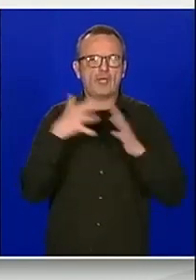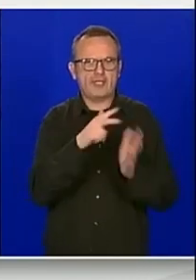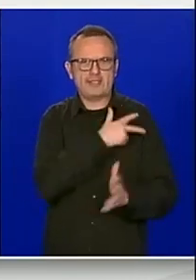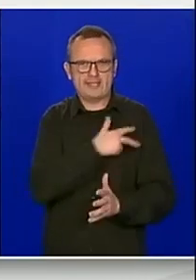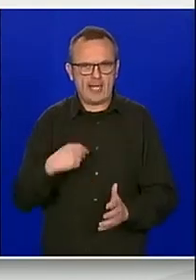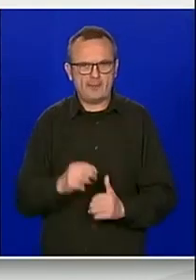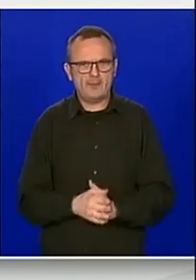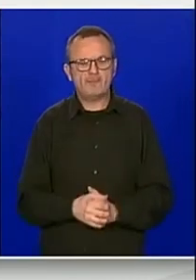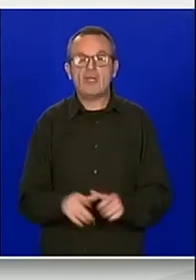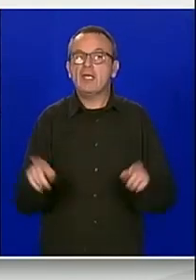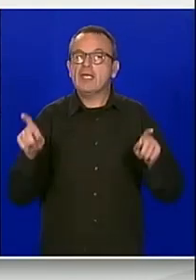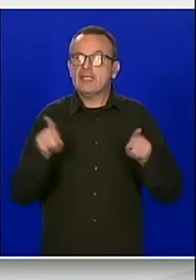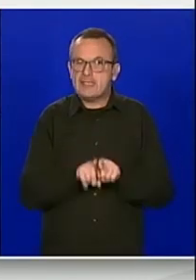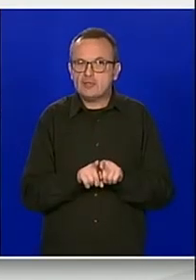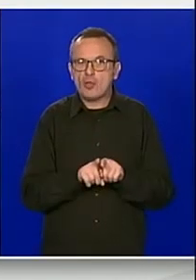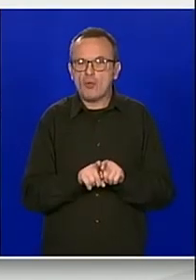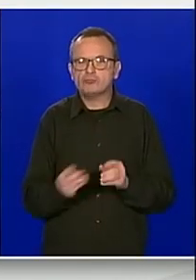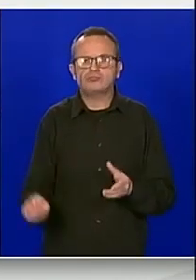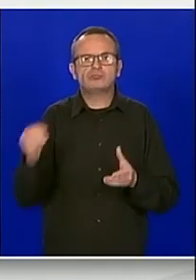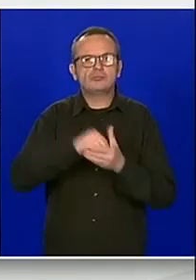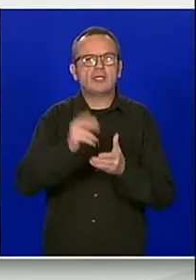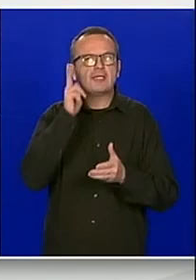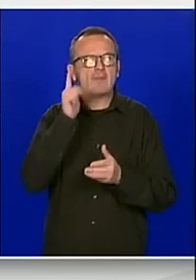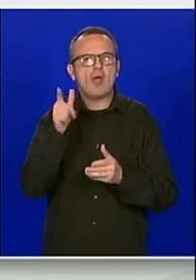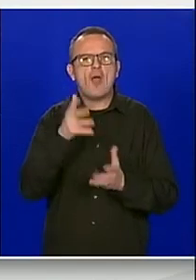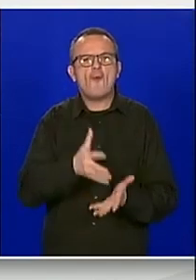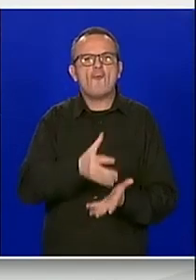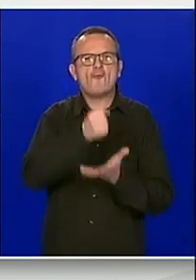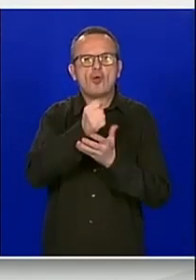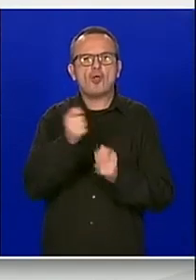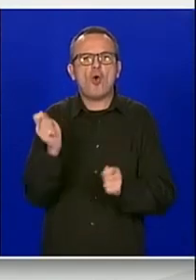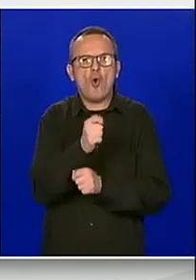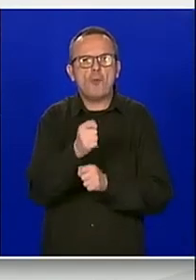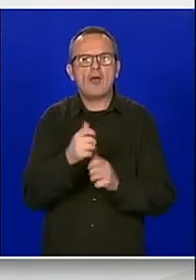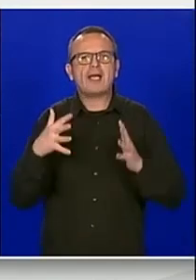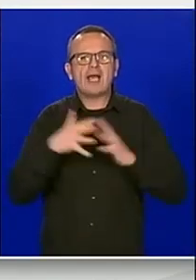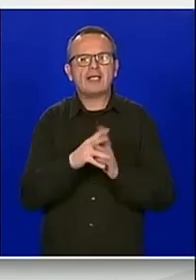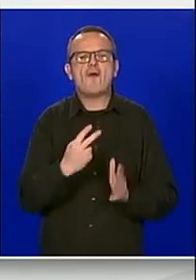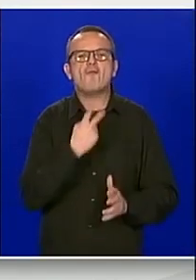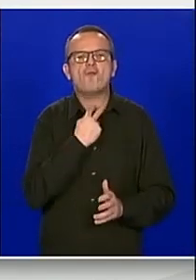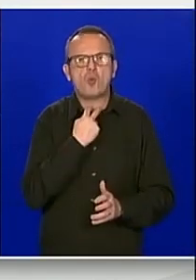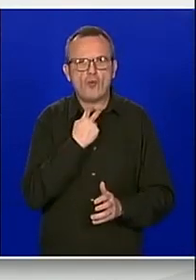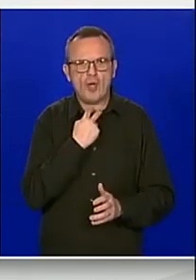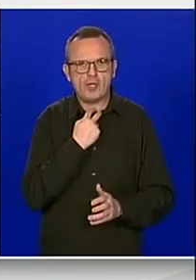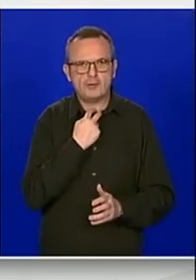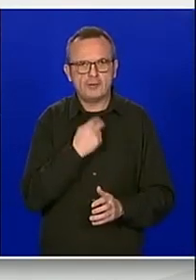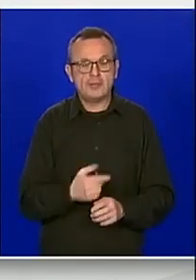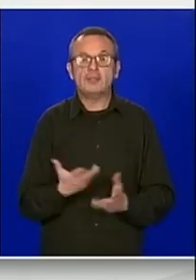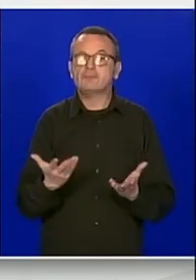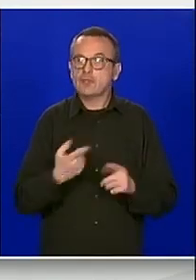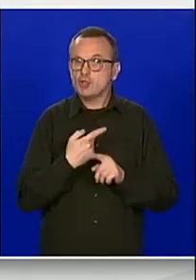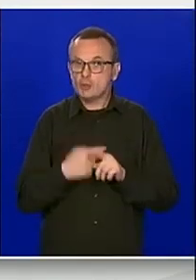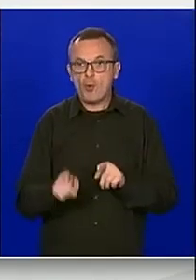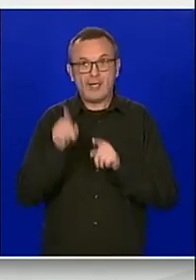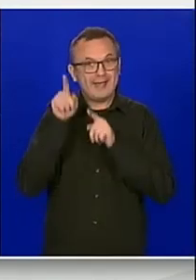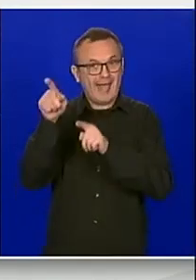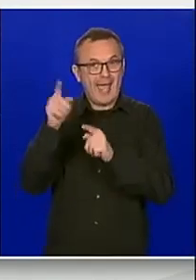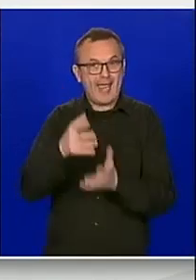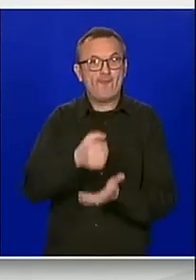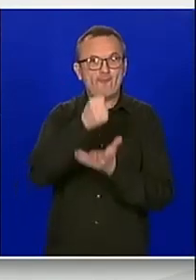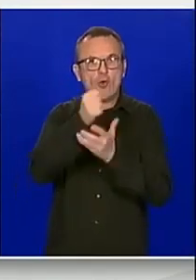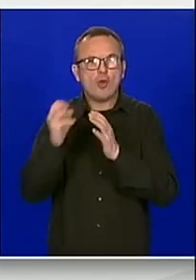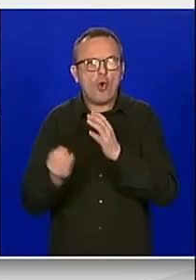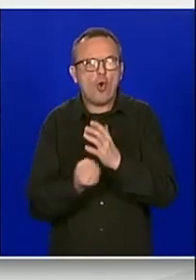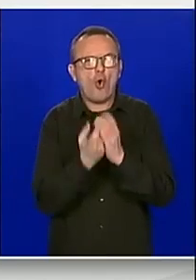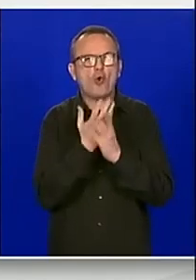državnog interesa uvrstiti i fond za obnovu i razvoj grada Vukovara. Naime, navedeni fond osnovan